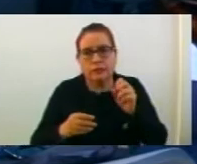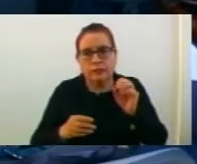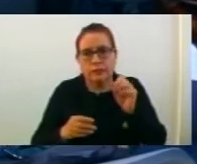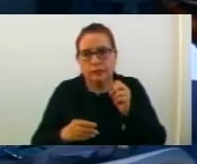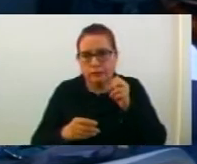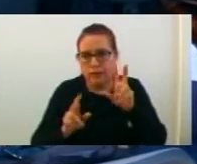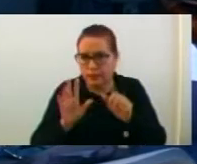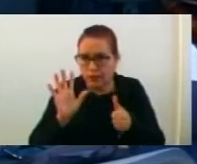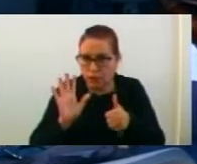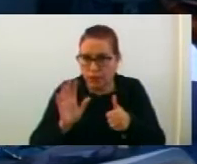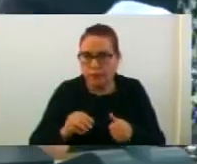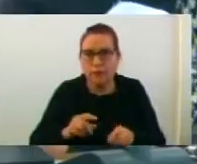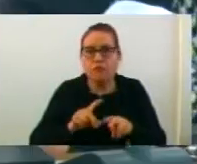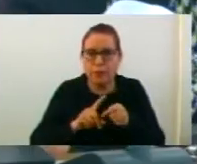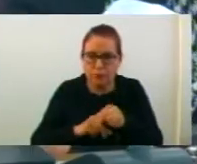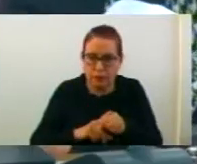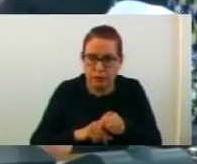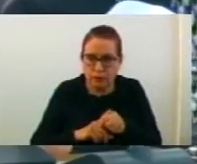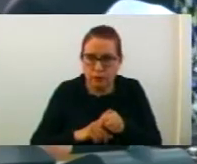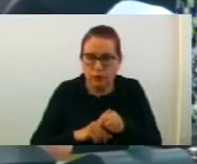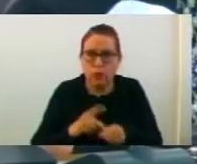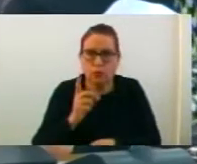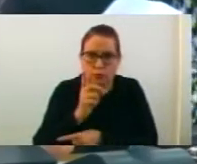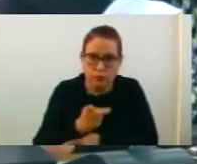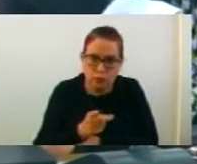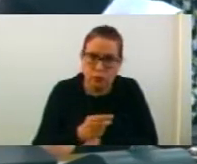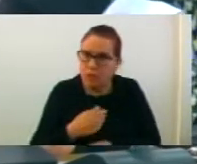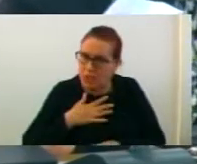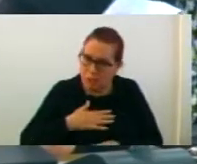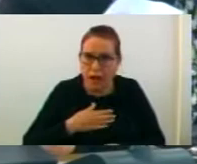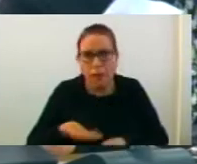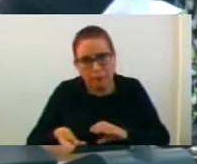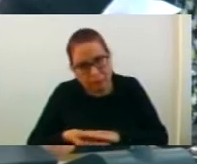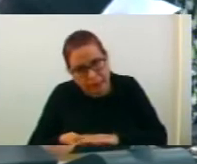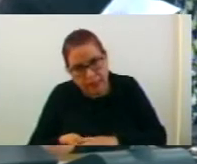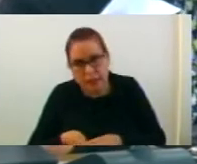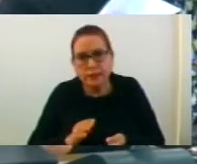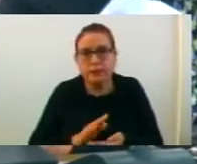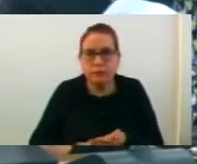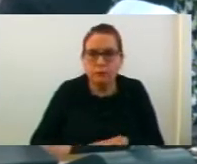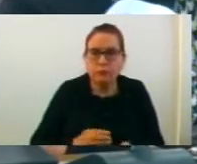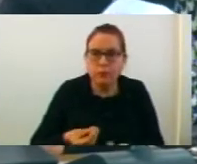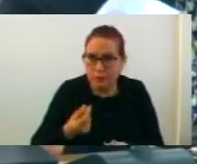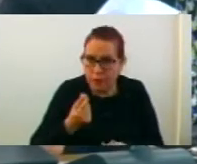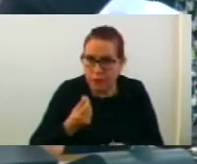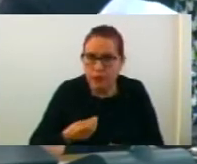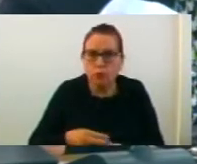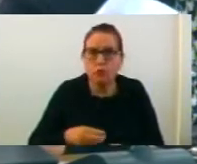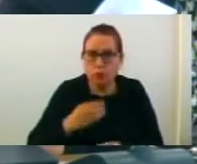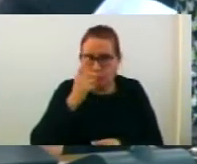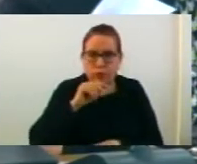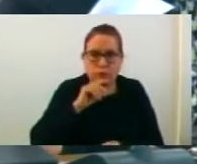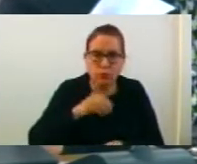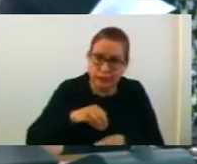.2018 година, констатира дека с ова одлука се резервират средства за експроприација на буджетот на Община Струмица за 2018